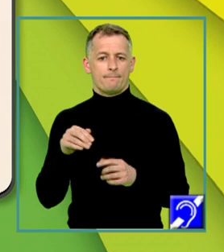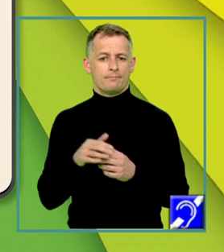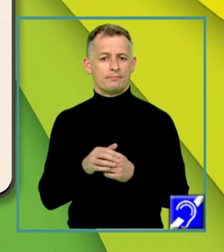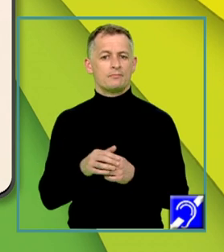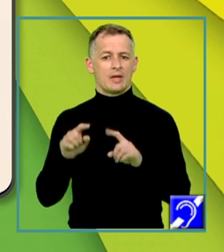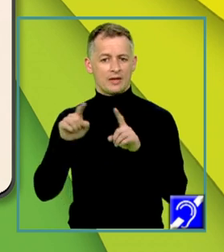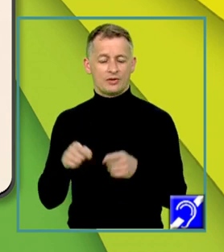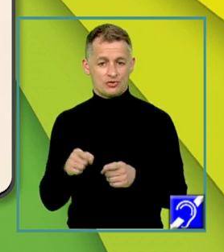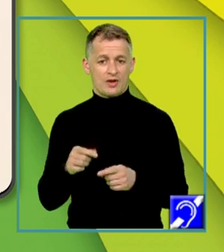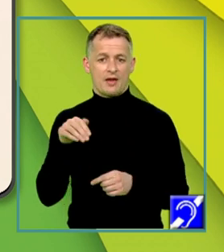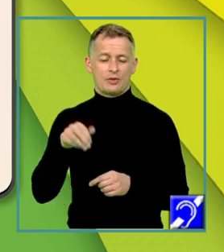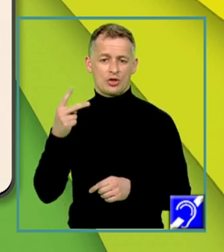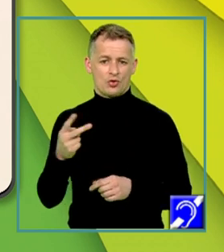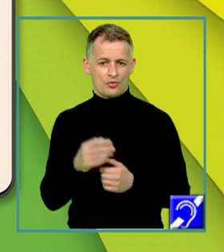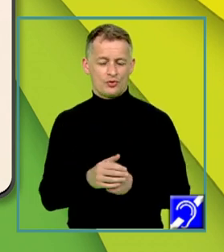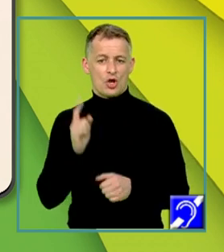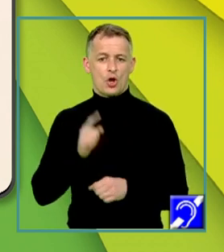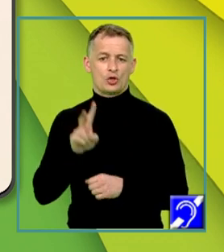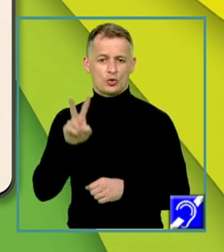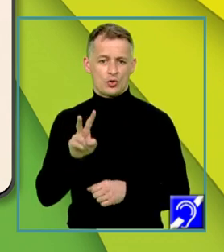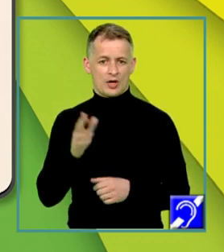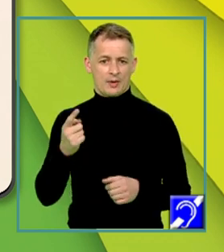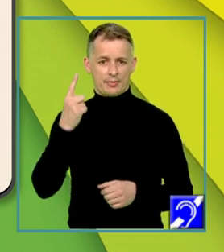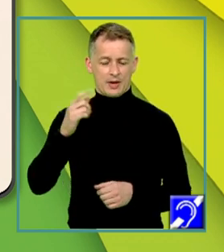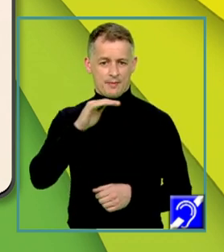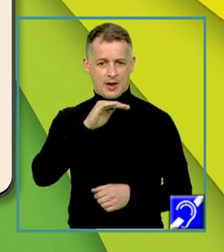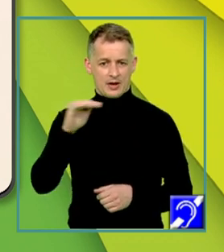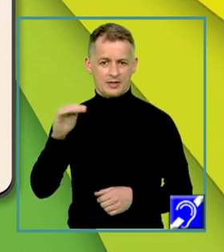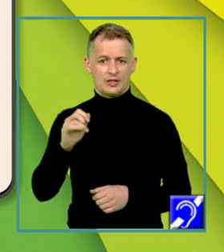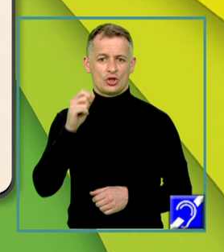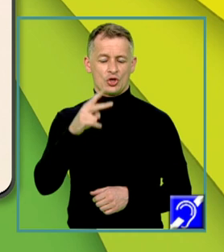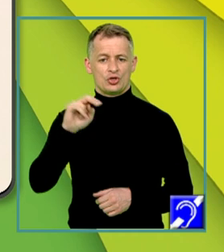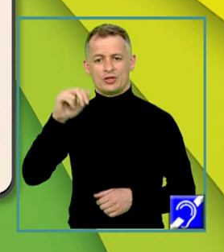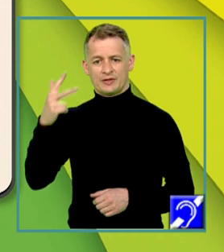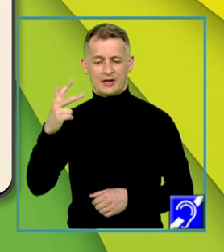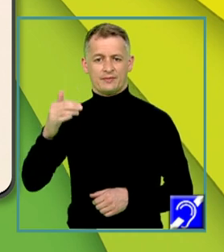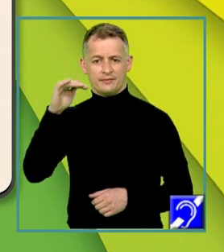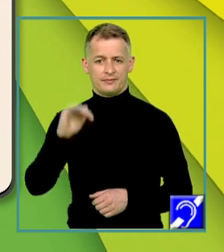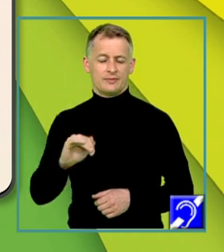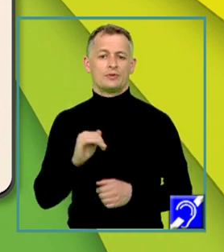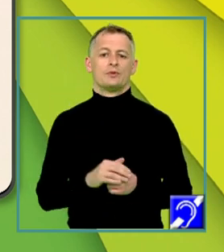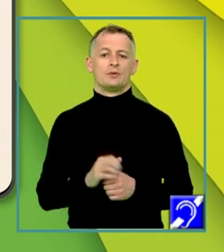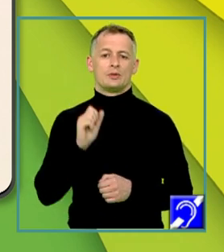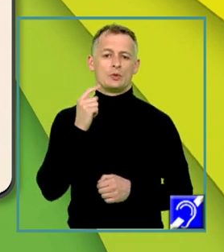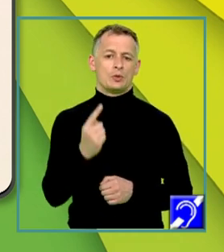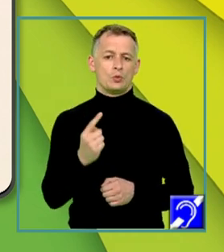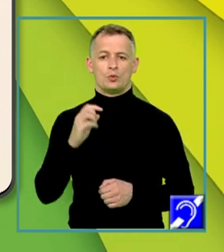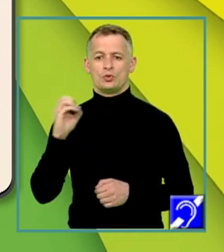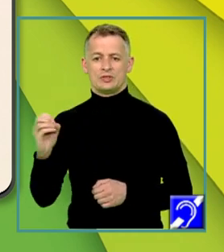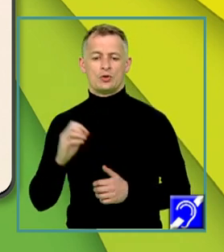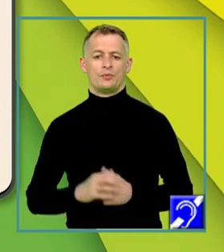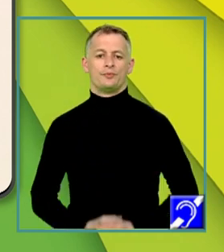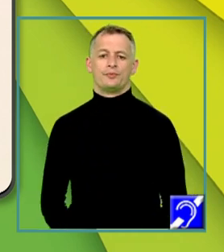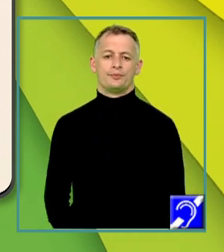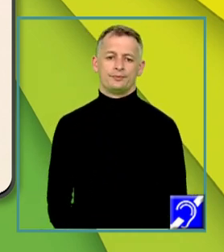o matrice pătratică de ordinul 2, ce are pe prima linie elementele 2, 3 și pe linia a doua elementele 1